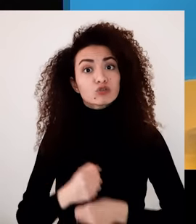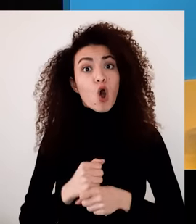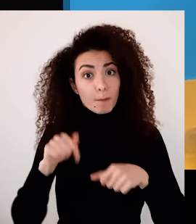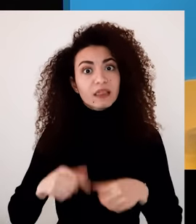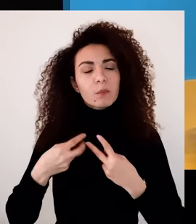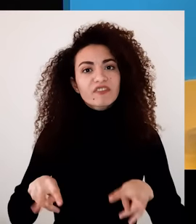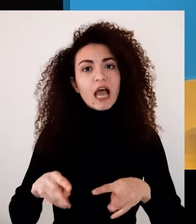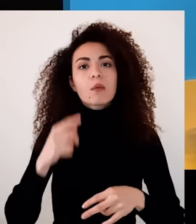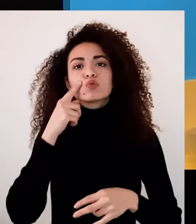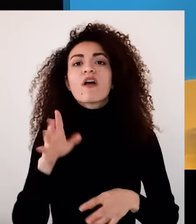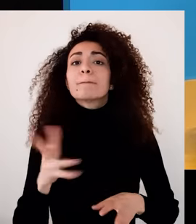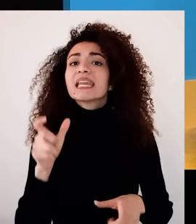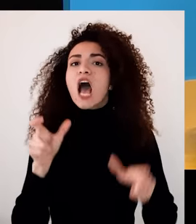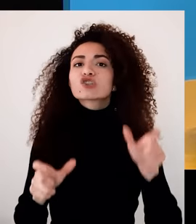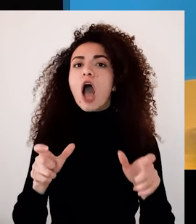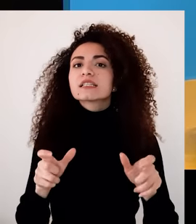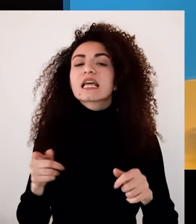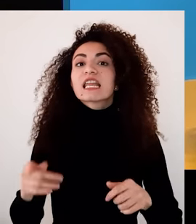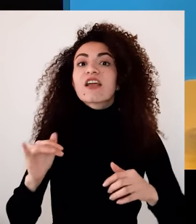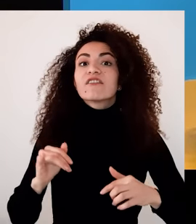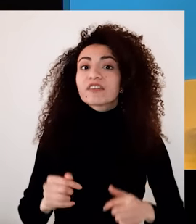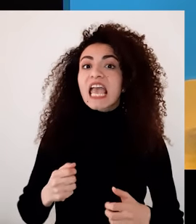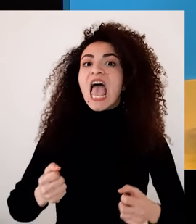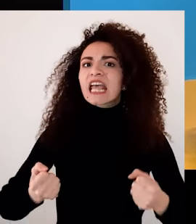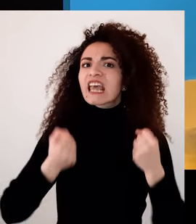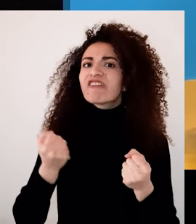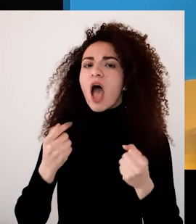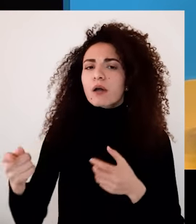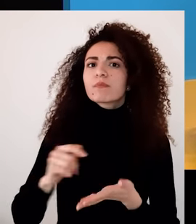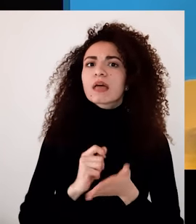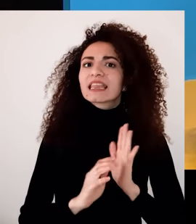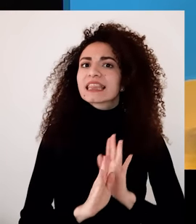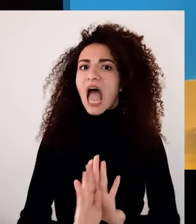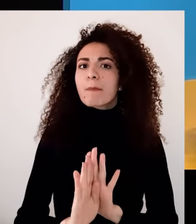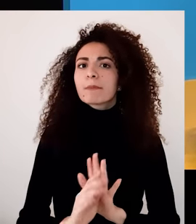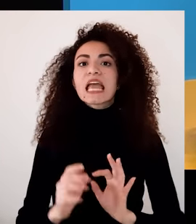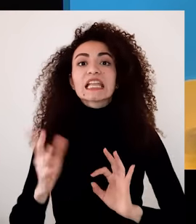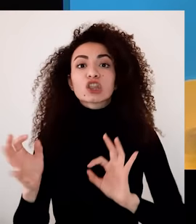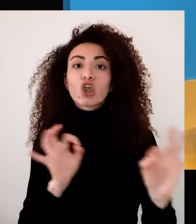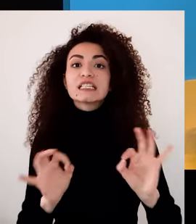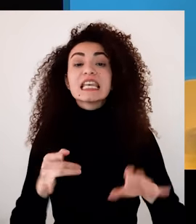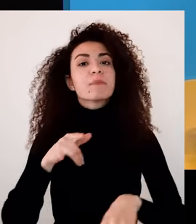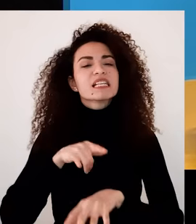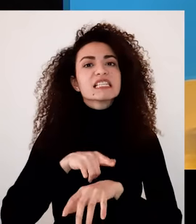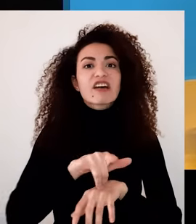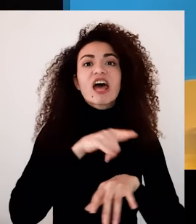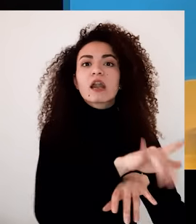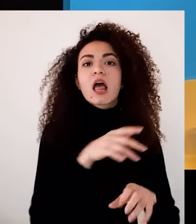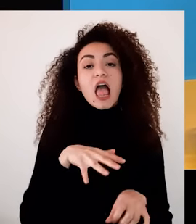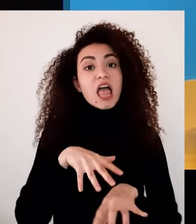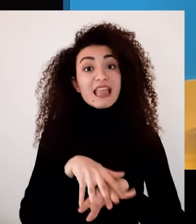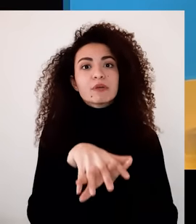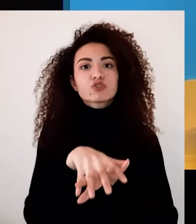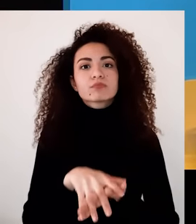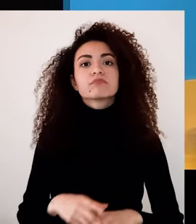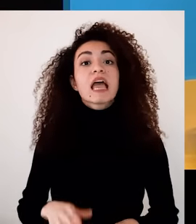للدعم المعنوي وأيضا لاستشارة معارفة بتوسق فيهم وعندهم الكفاءة اللازمة بموضوع تنظيم لحلات السفر والدمج